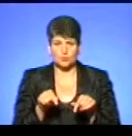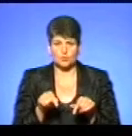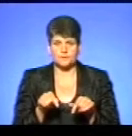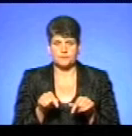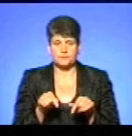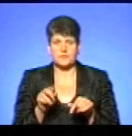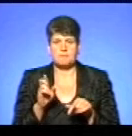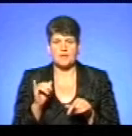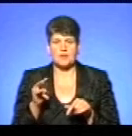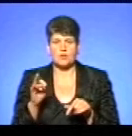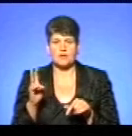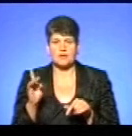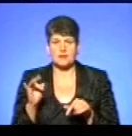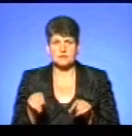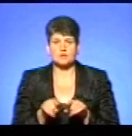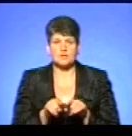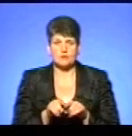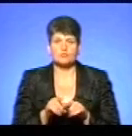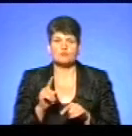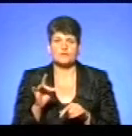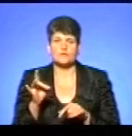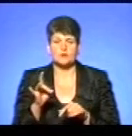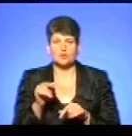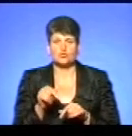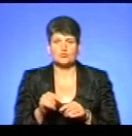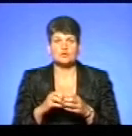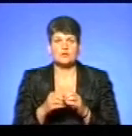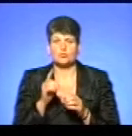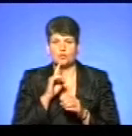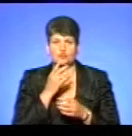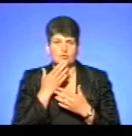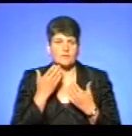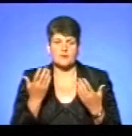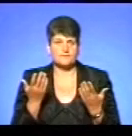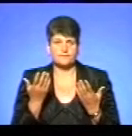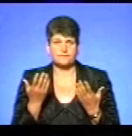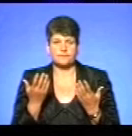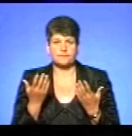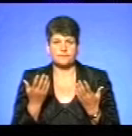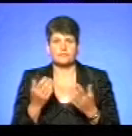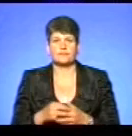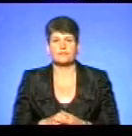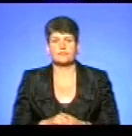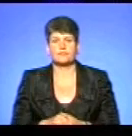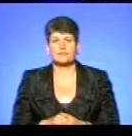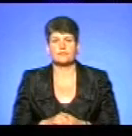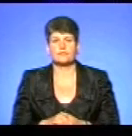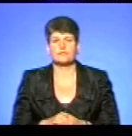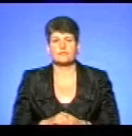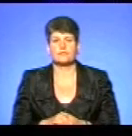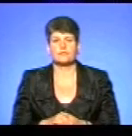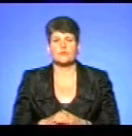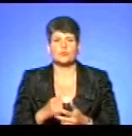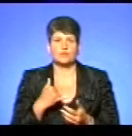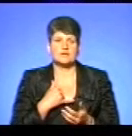верніше, в Білокриниці, так само, з Борівського району. Тут ми ще результату поки немає. Далося локалізувати збутника. В нас є